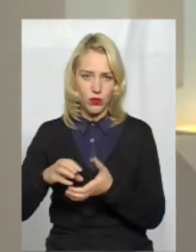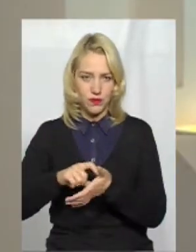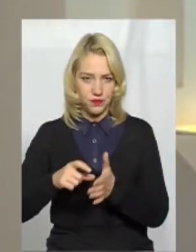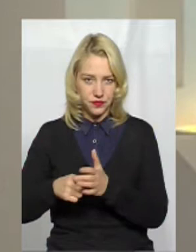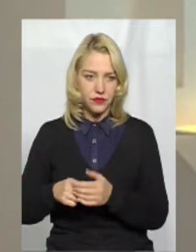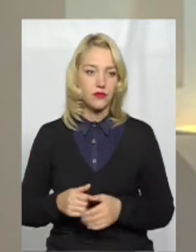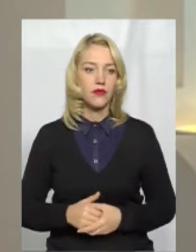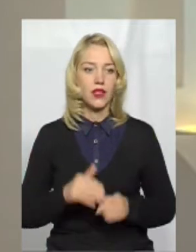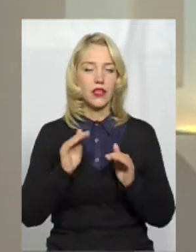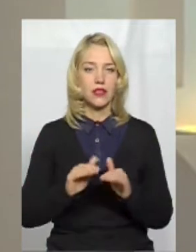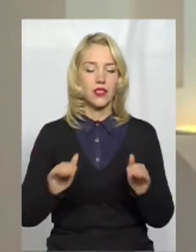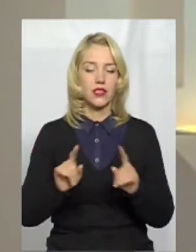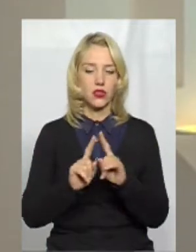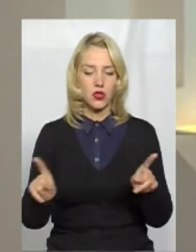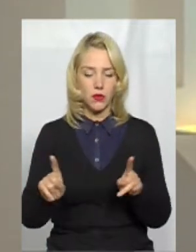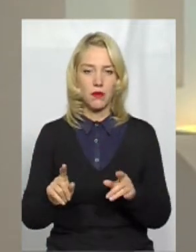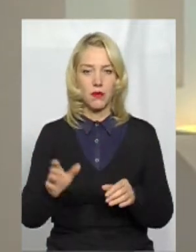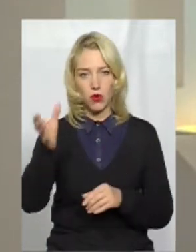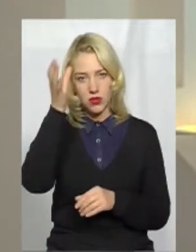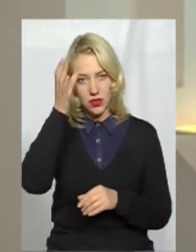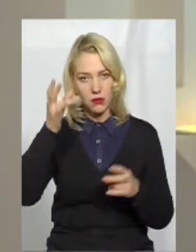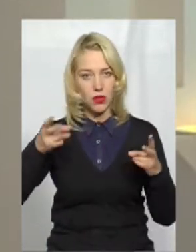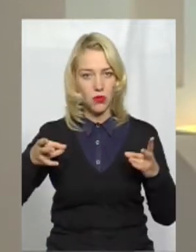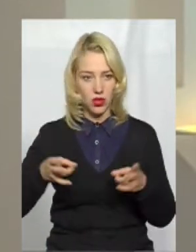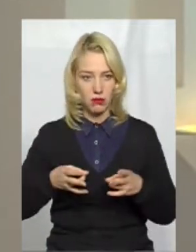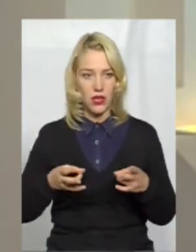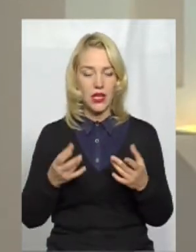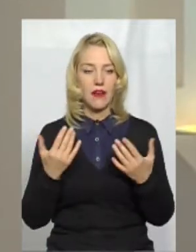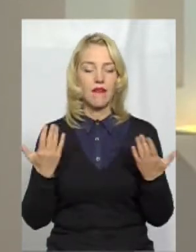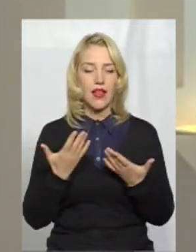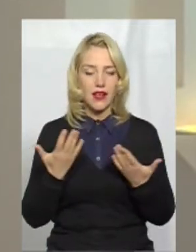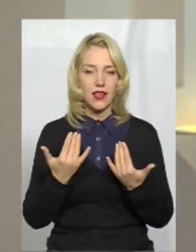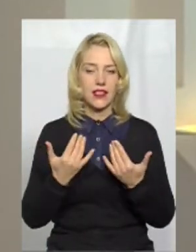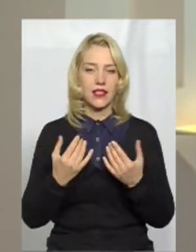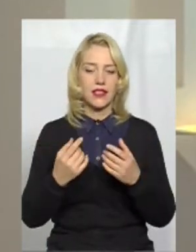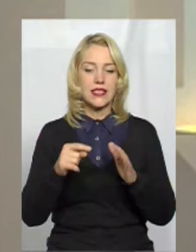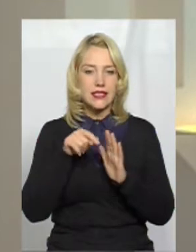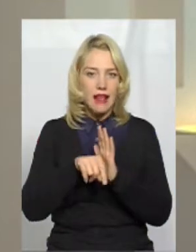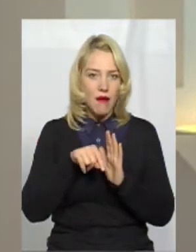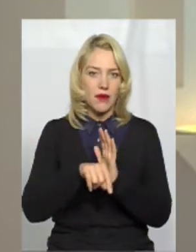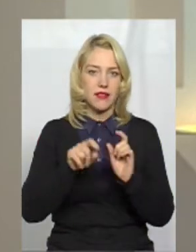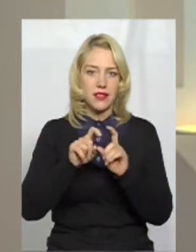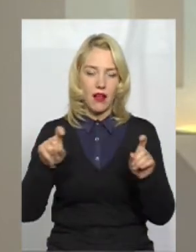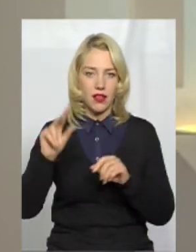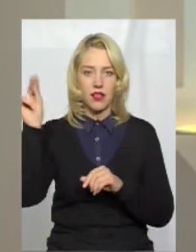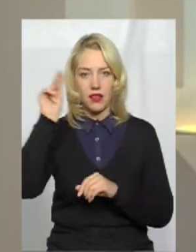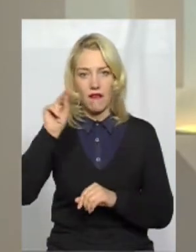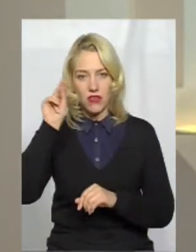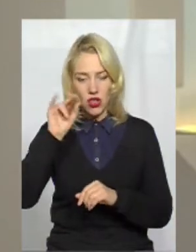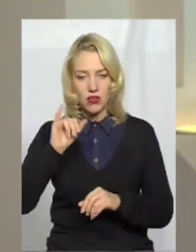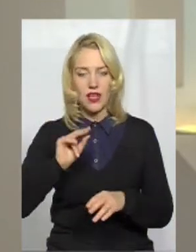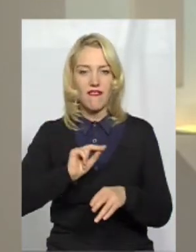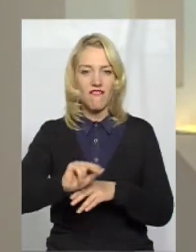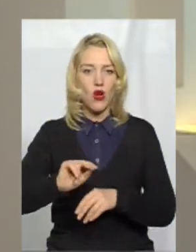Діти з особливими освітніми потребами в яких саме закладах навчаються і виховуються,